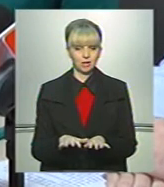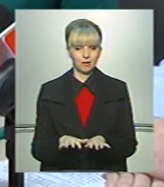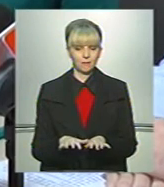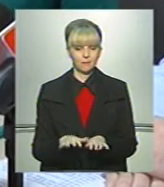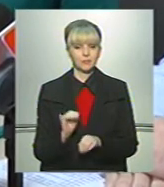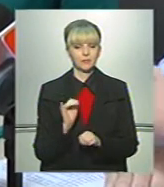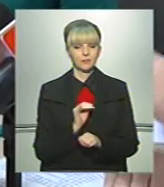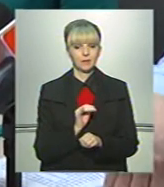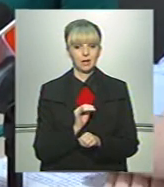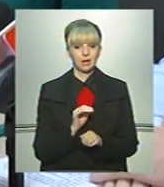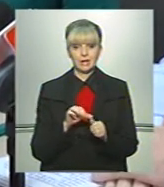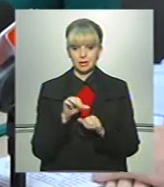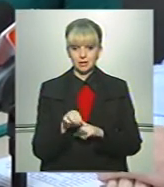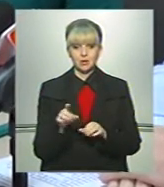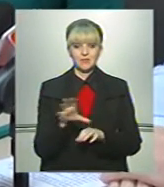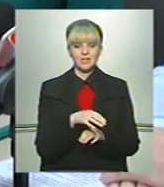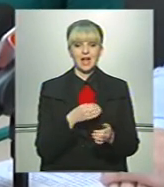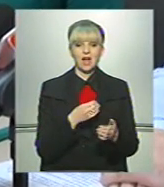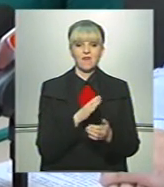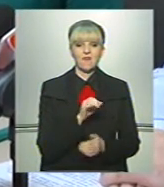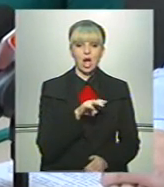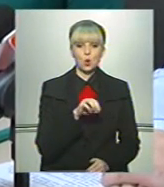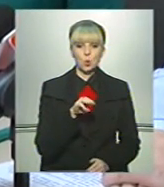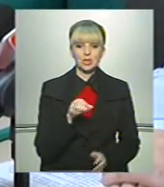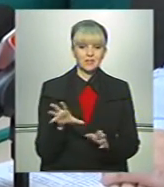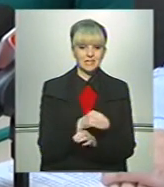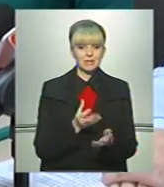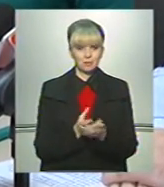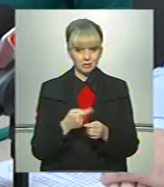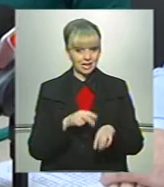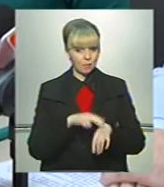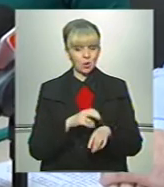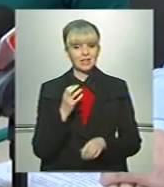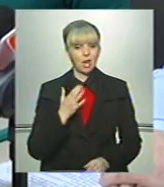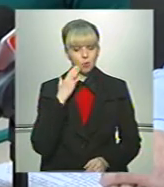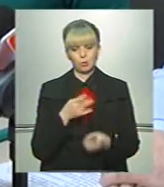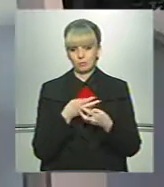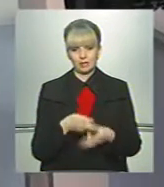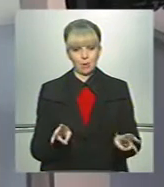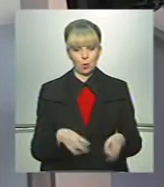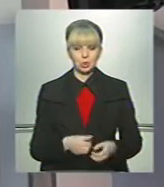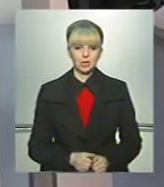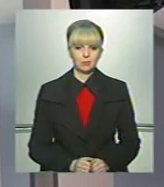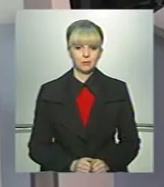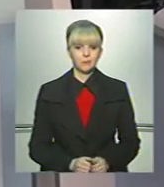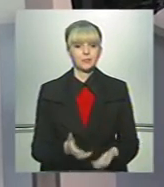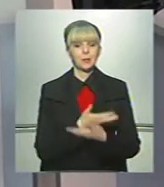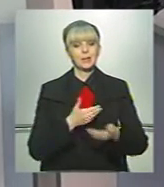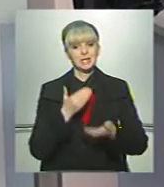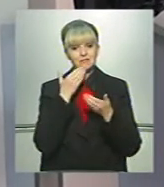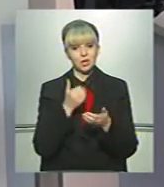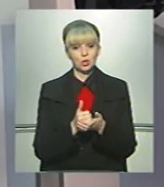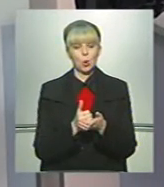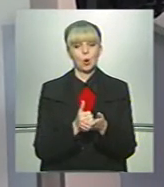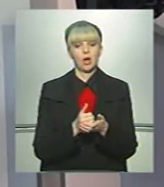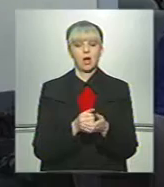крім того, що всі валютники вам платять, тобто така поліція на Буковині не потрібна. Ми звернулися до